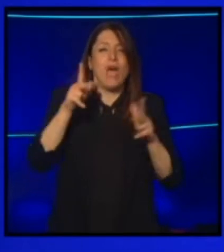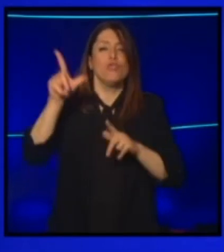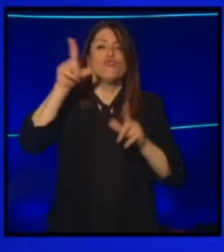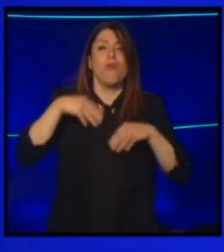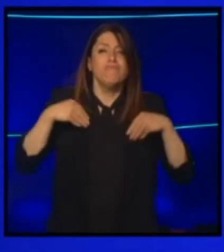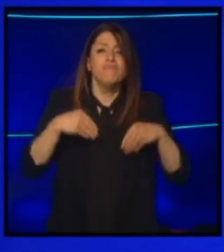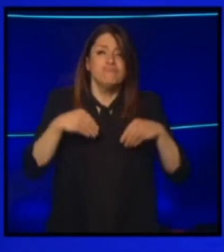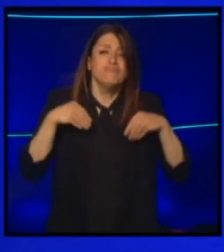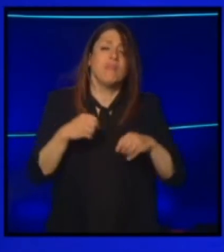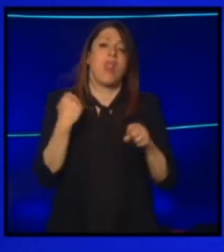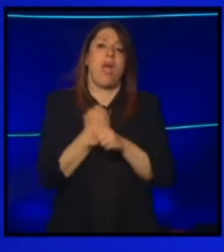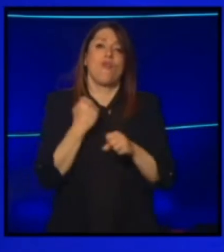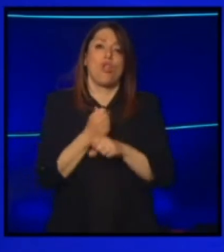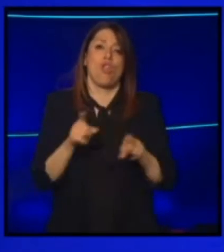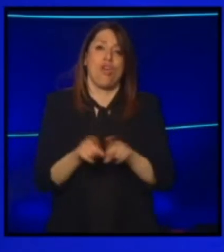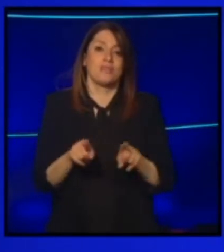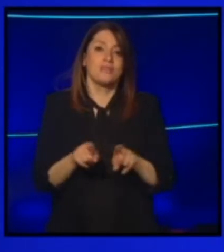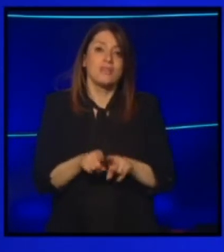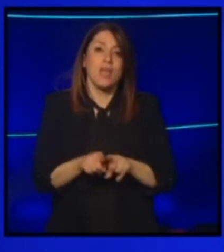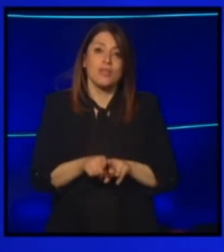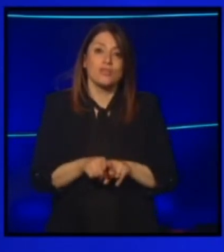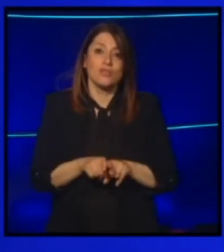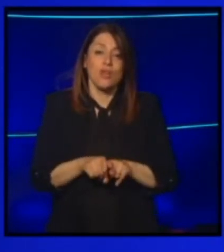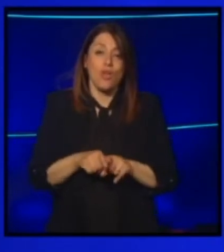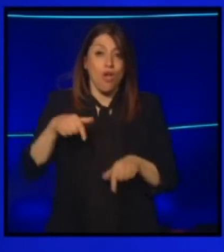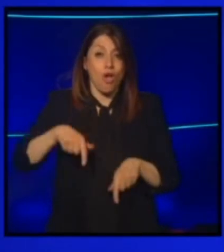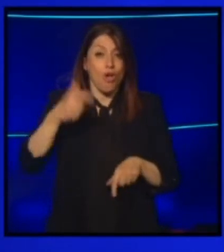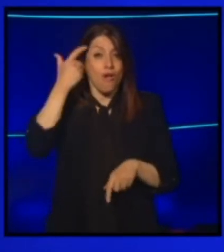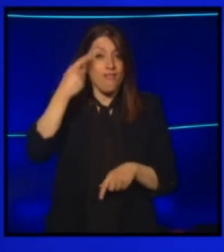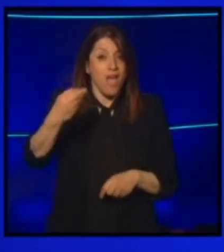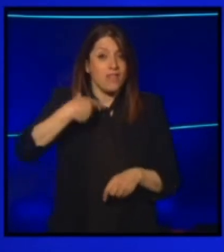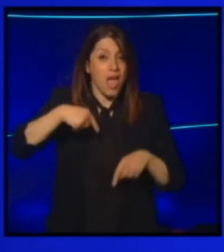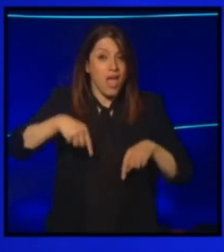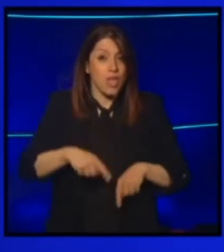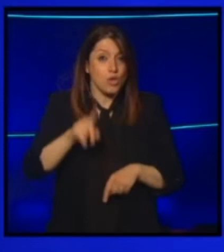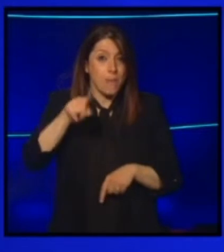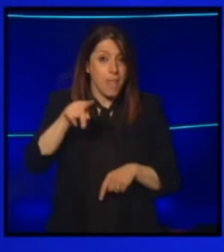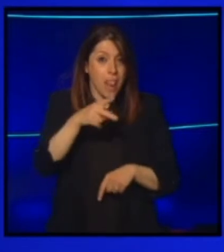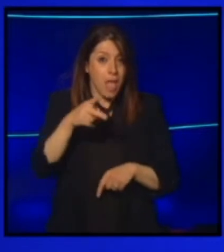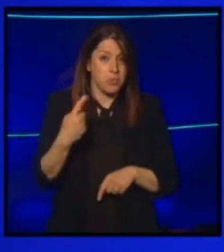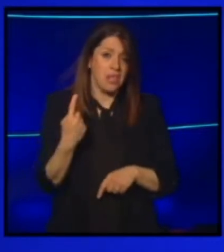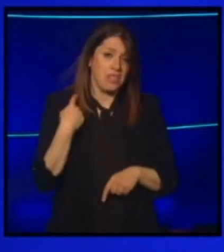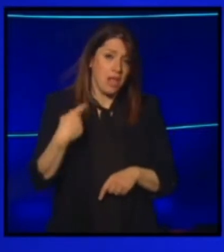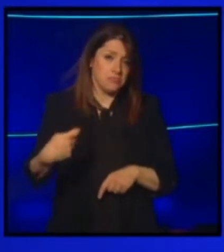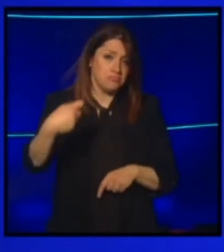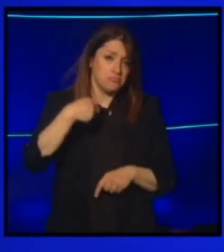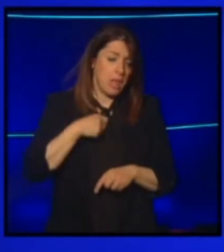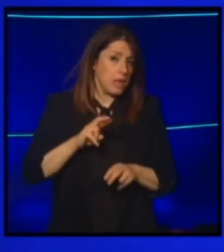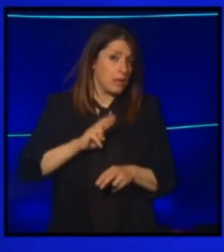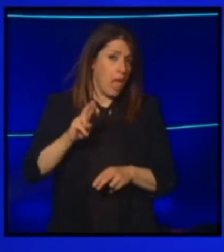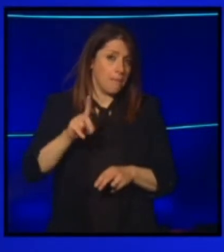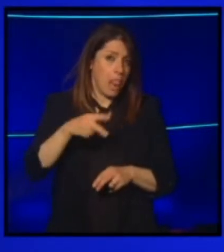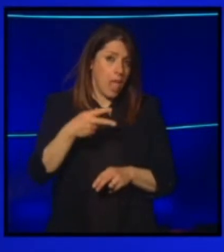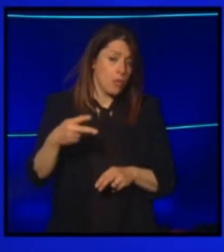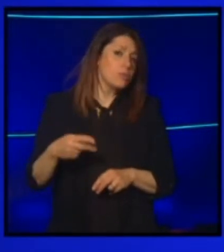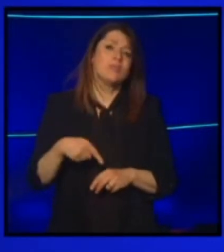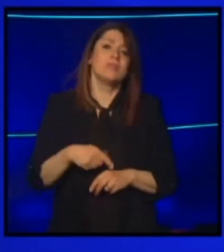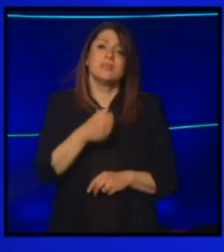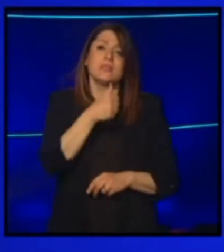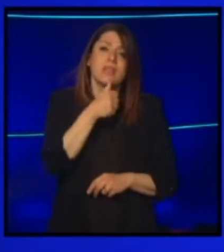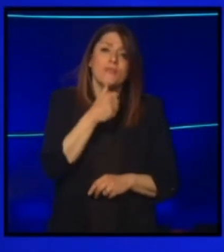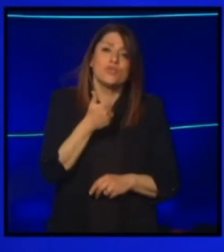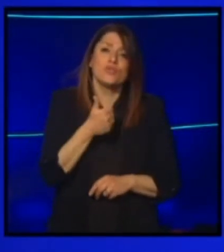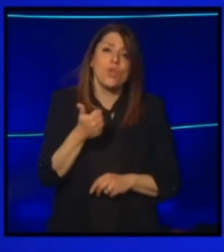I mille euro che adesso il governo ci sta stanziando, ad esempio a me già è arrivato ieri in tempo record, servono soltanto